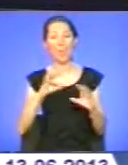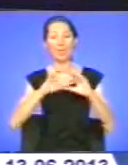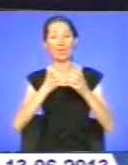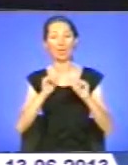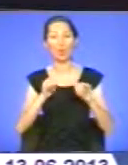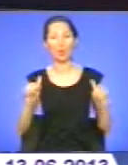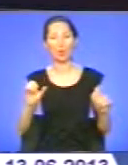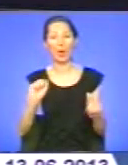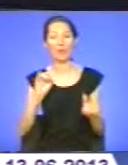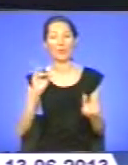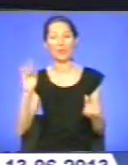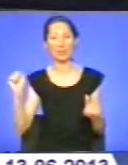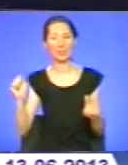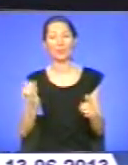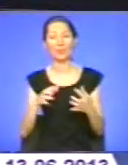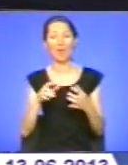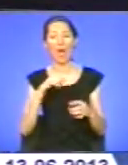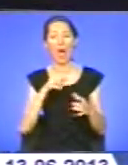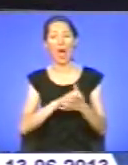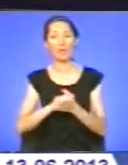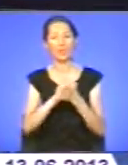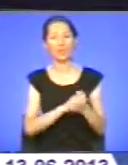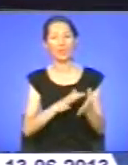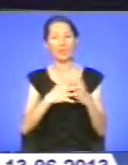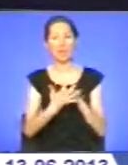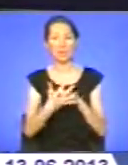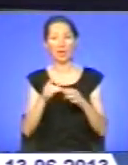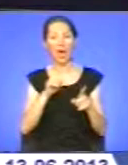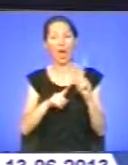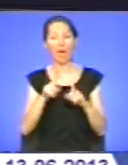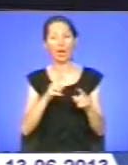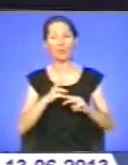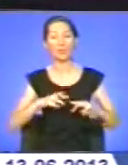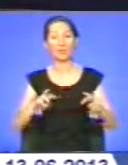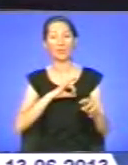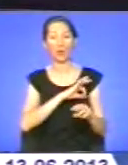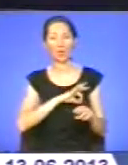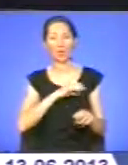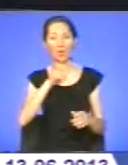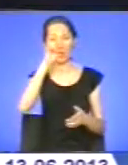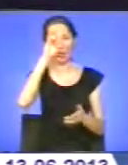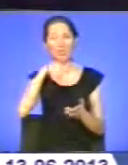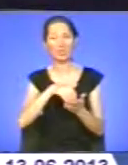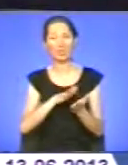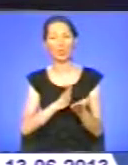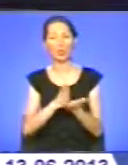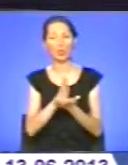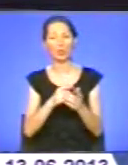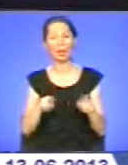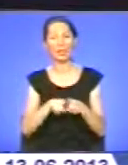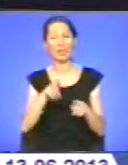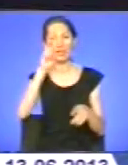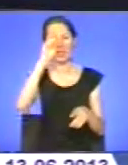асоціація сільських та селищних рад, регіональні підрозділи Міністерства юстиції, Державної реєстраційної служби та Державного